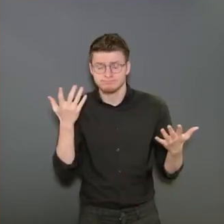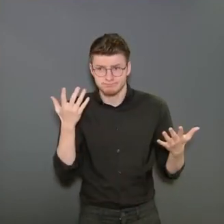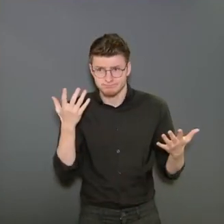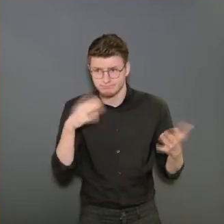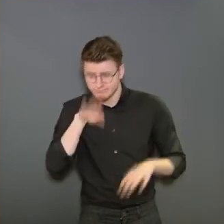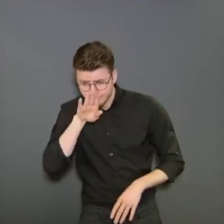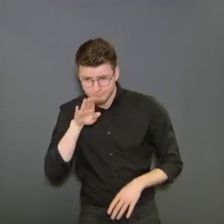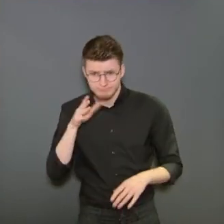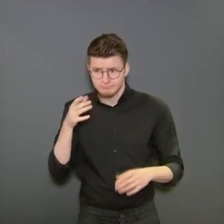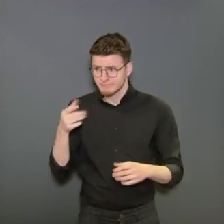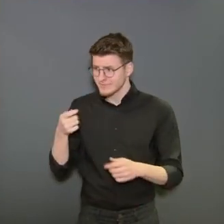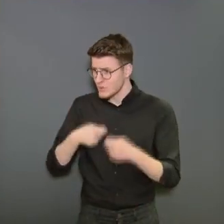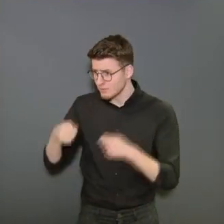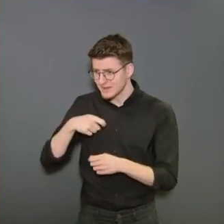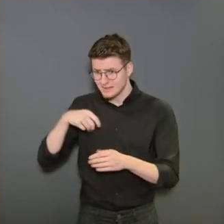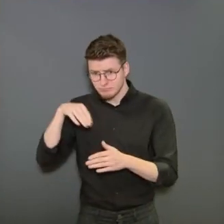économiquement,